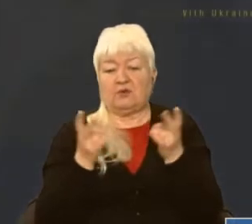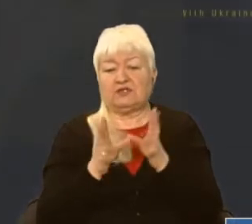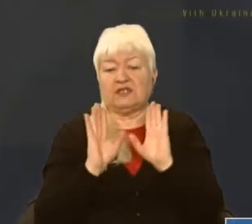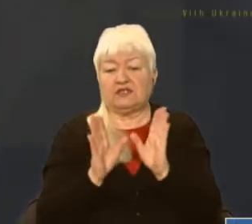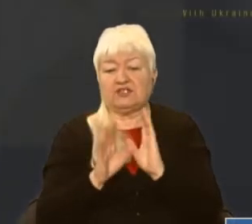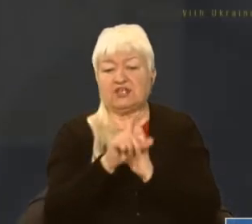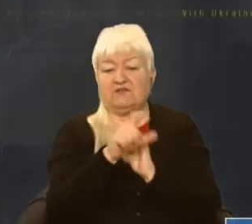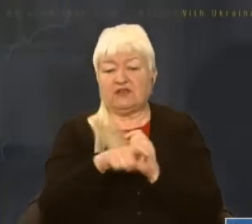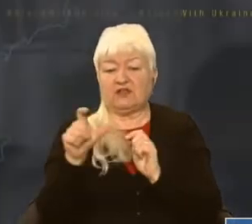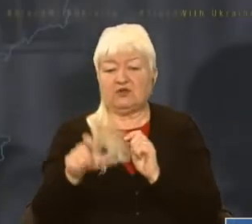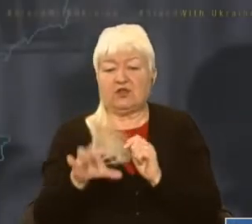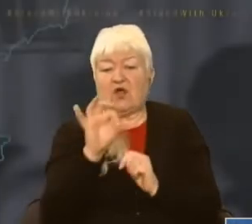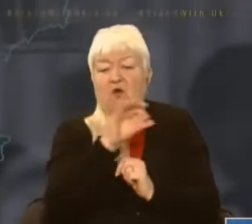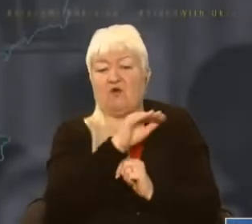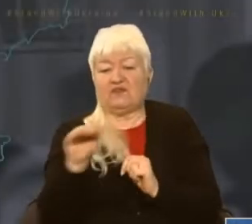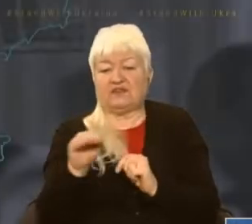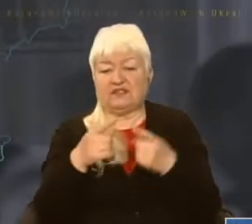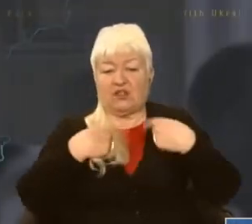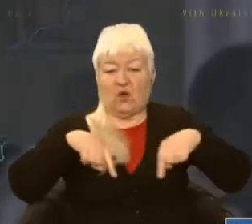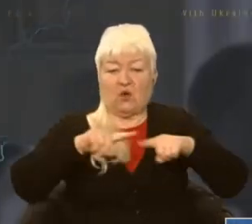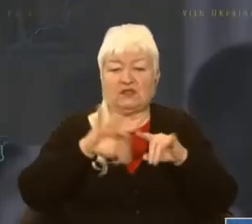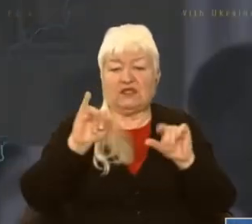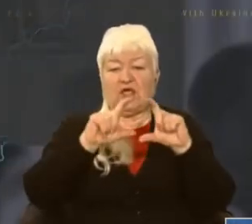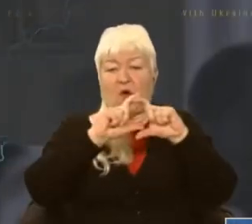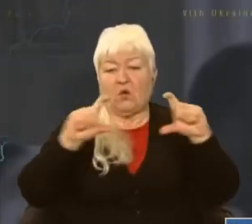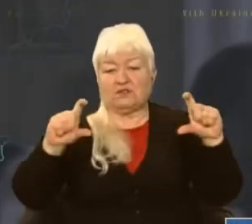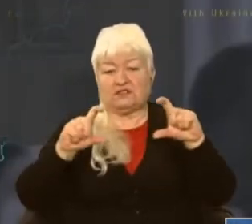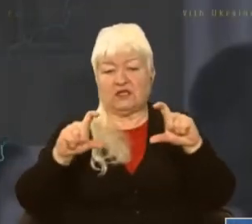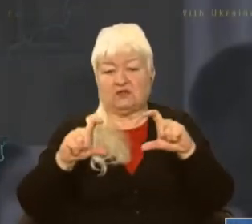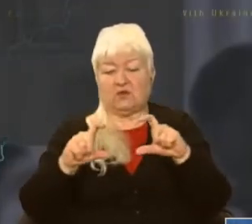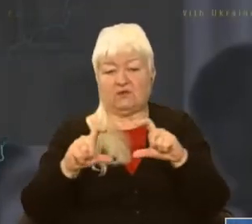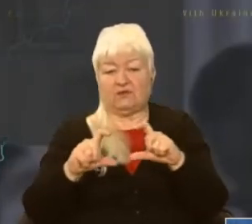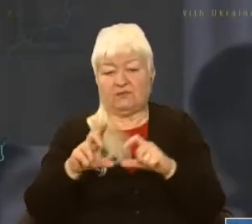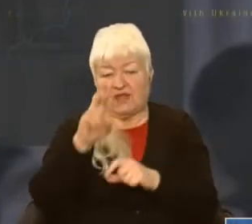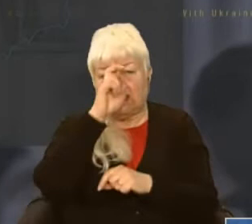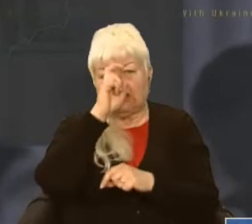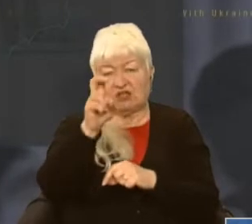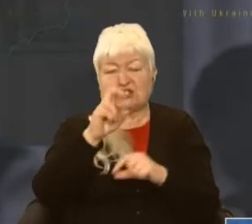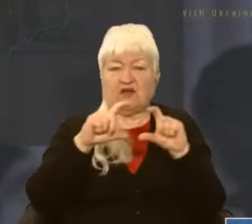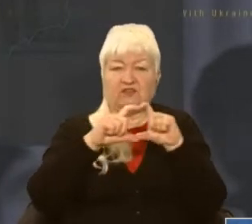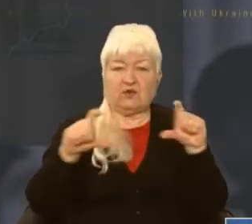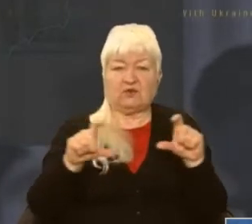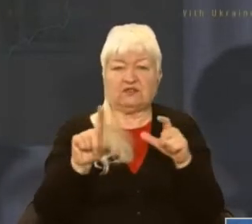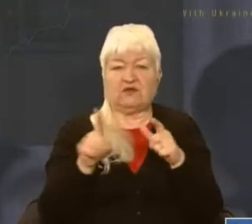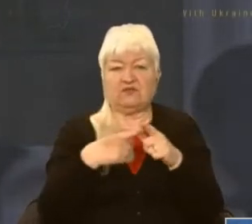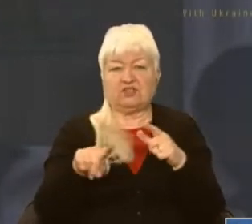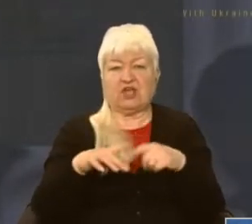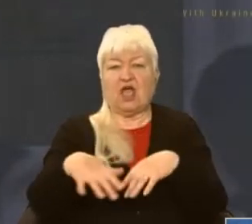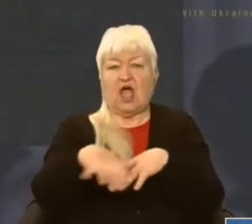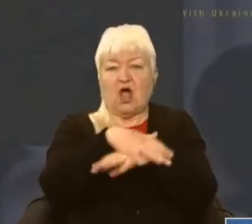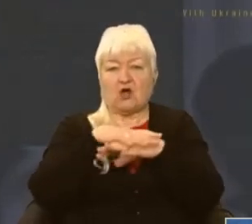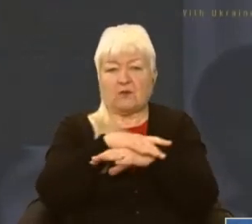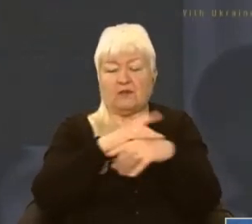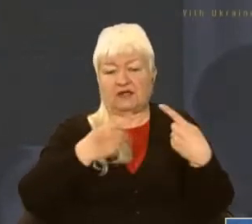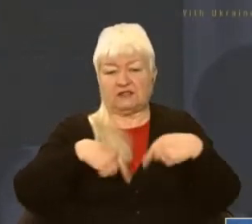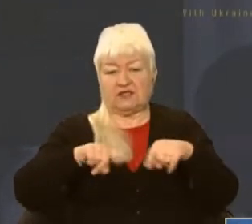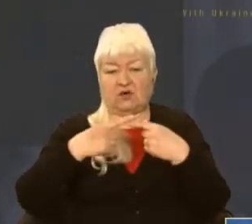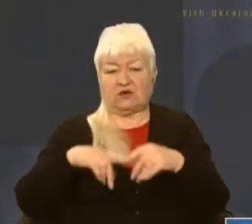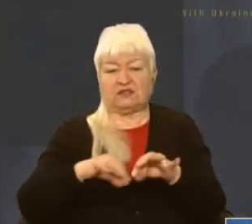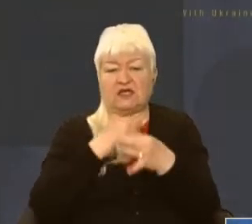офіційних організацій та установ, бажано державних установ чи громадських організацій.